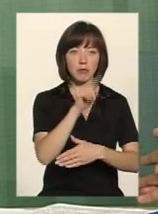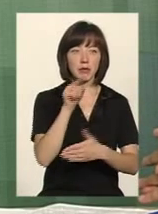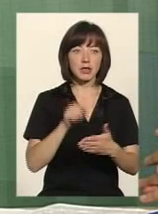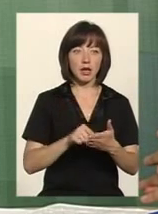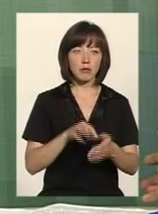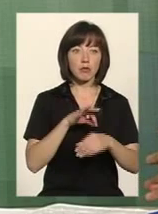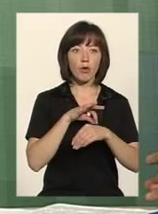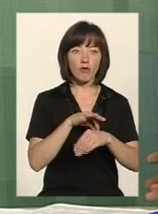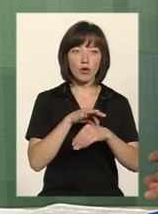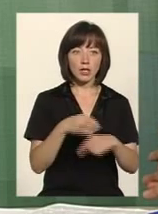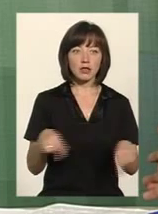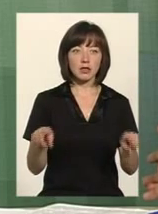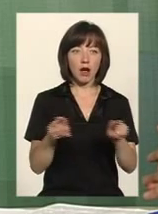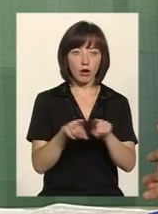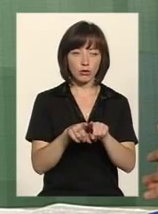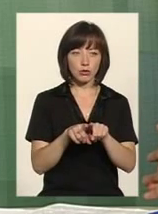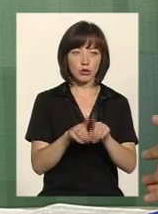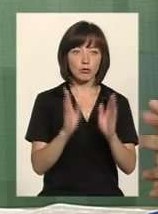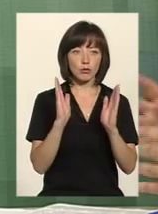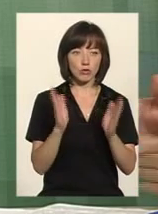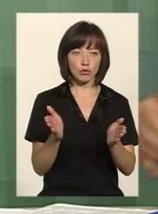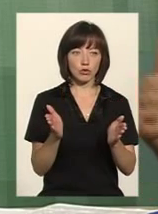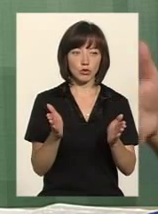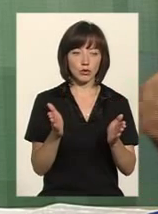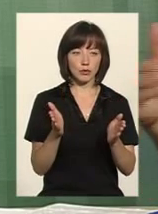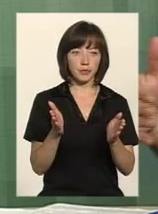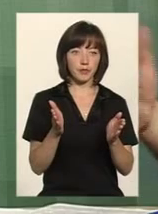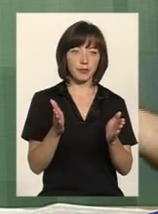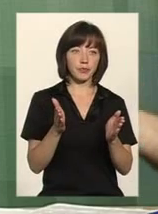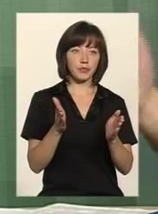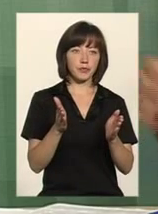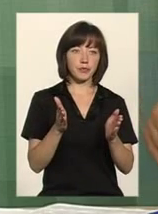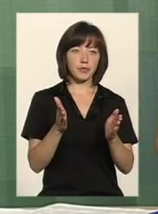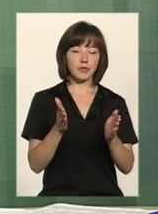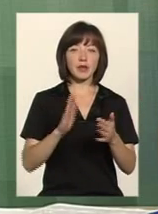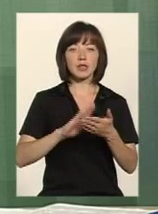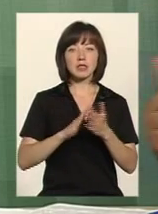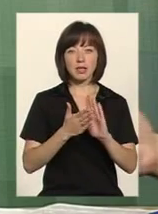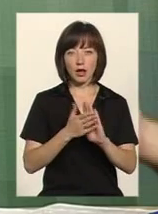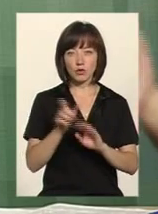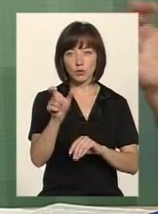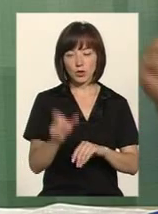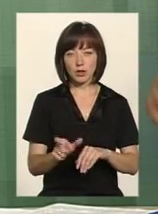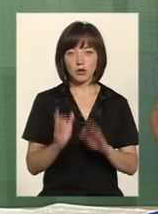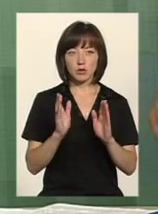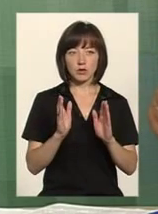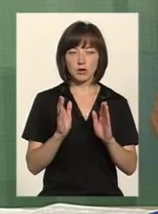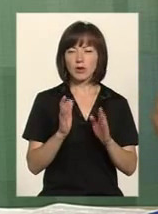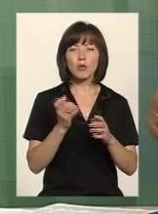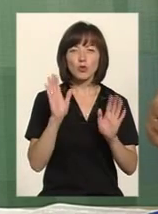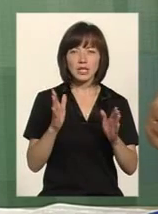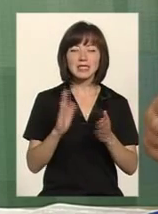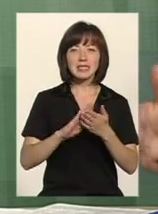проводиться. Там також будуть, якщо буде це статус, буде відповідно, буде саме